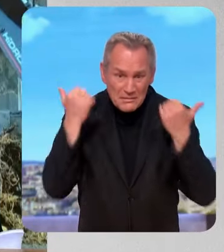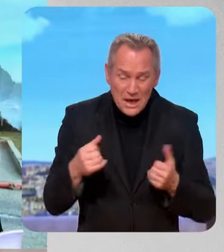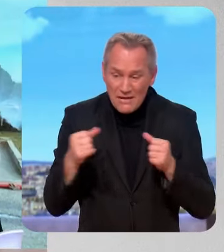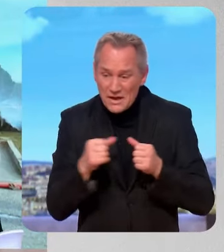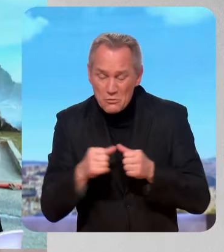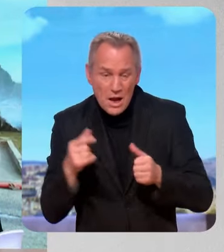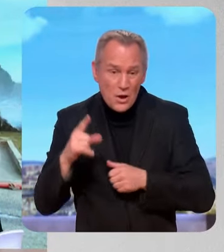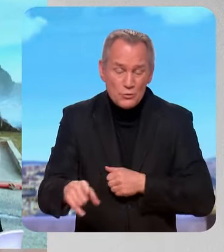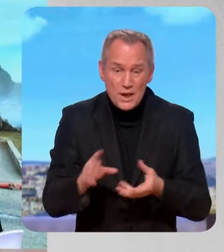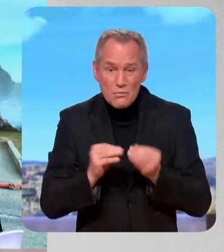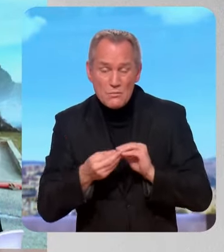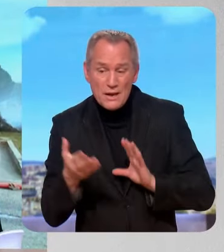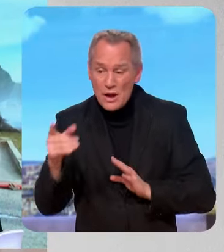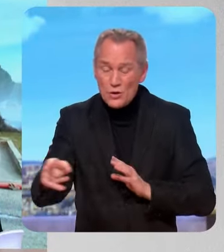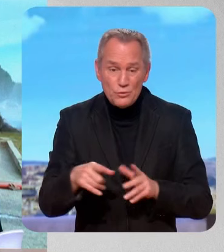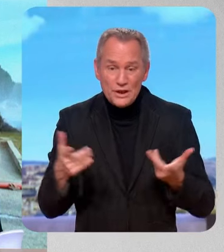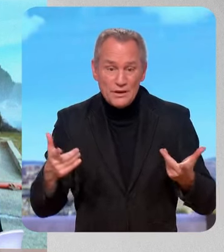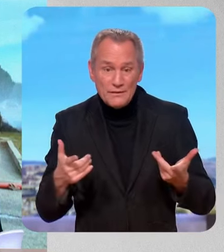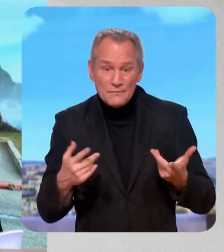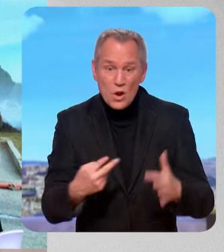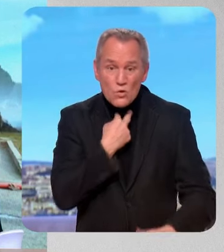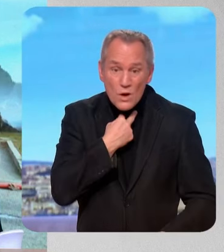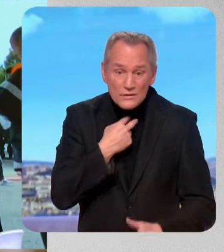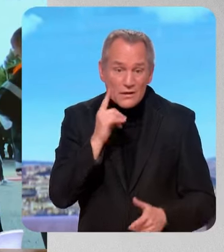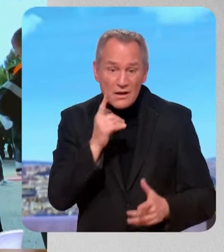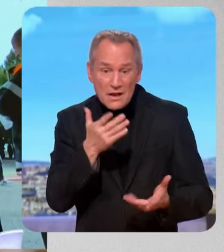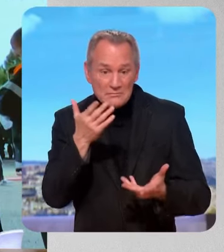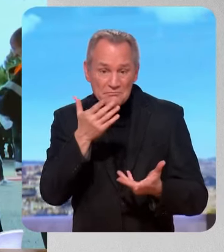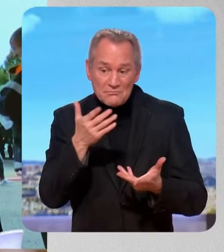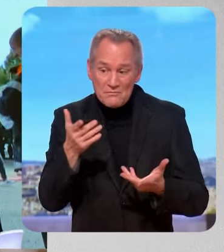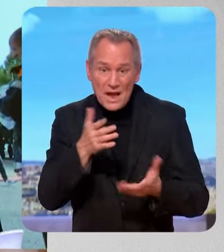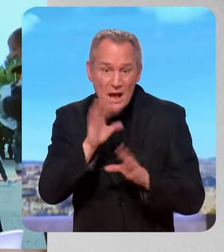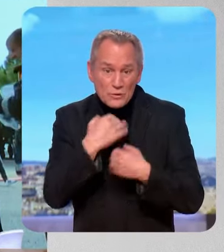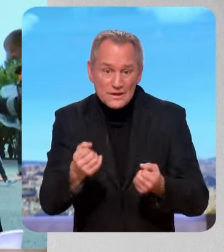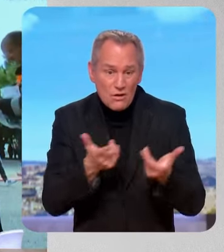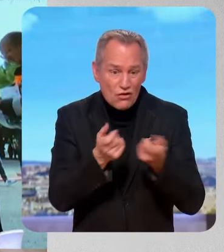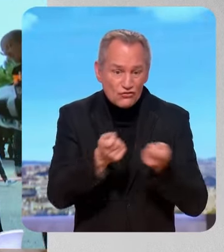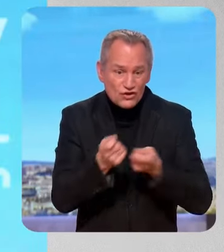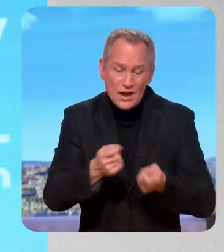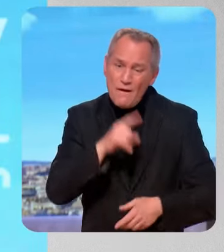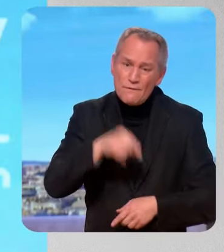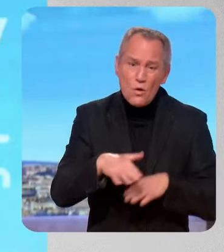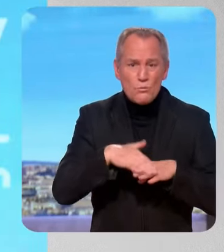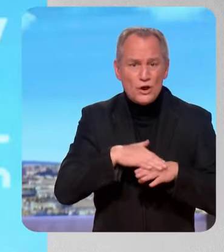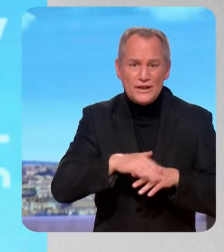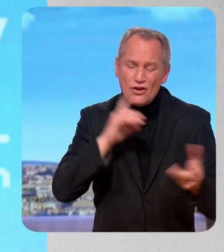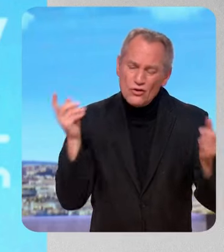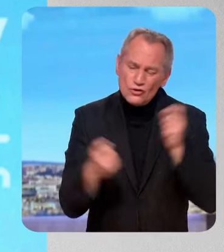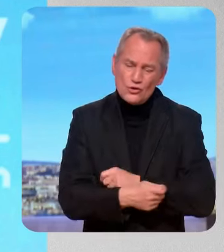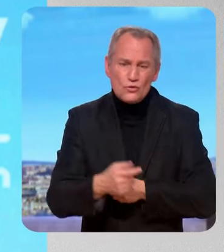et qui se retrouve tétanisé sans savoir gérer. Il faut réorienter notre politique pour qu'elle